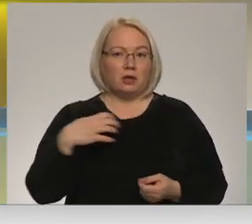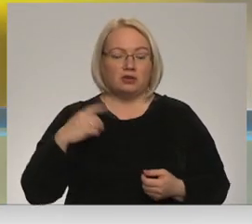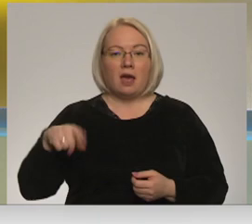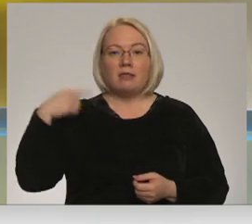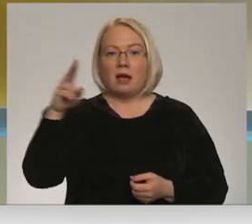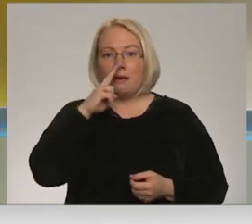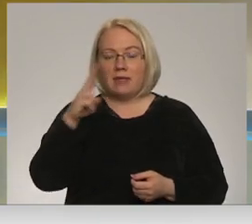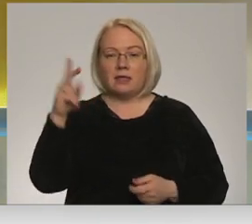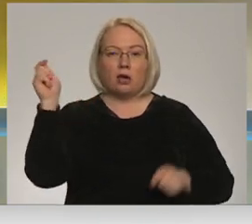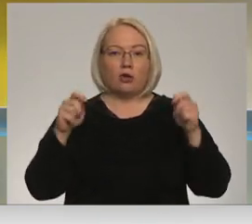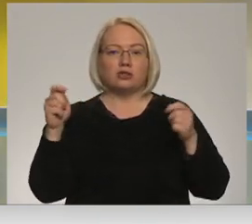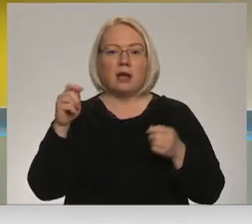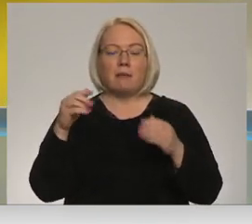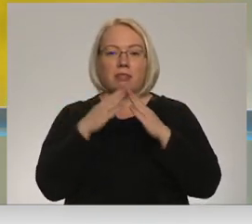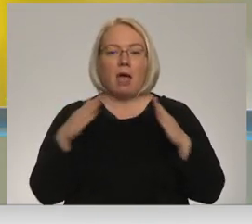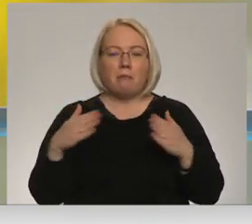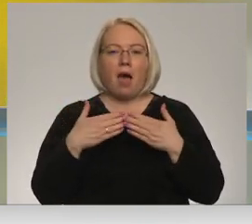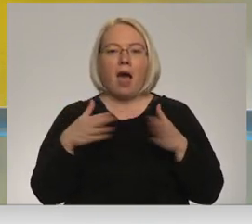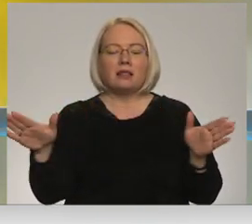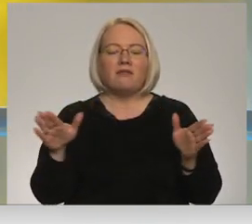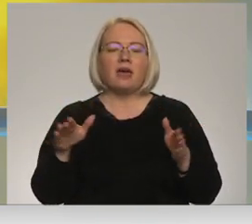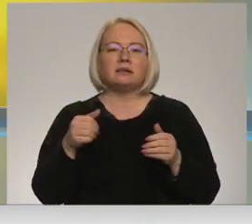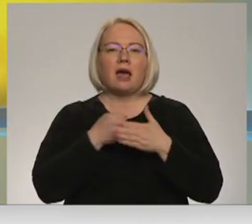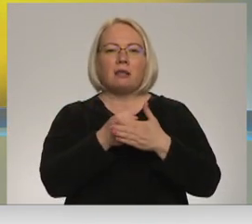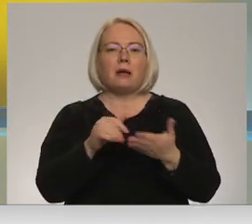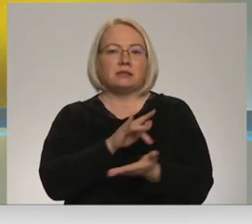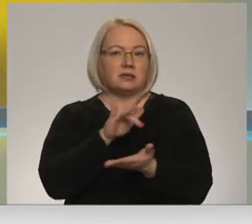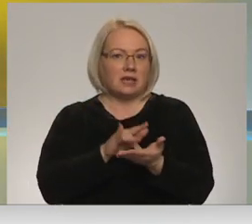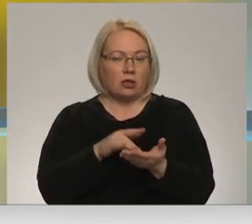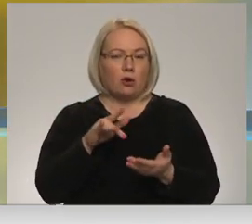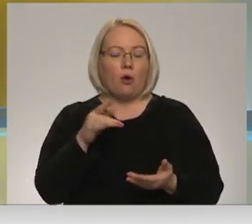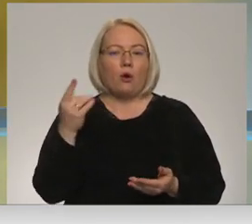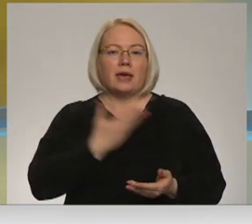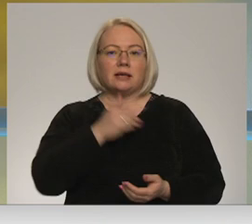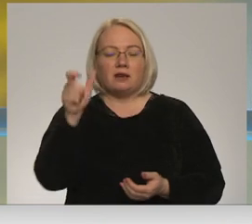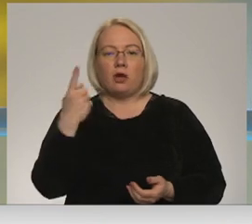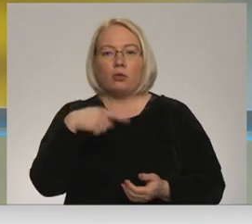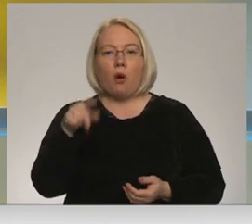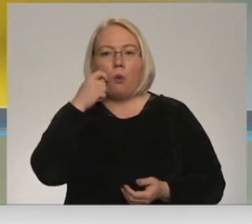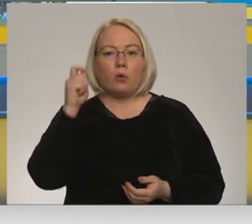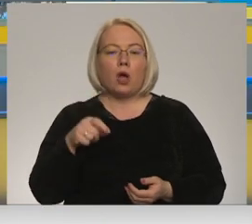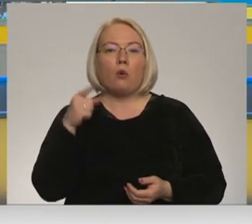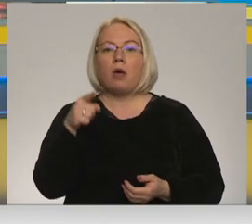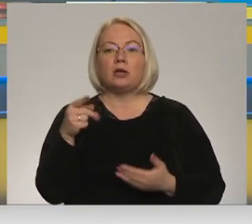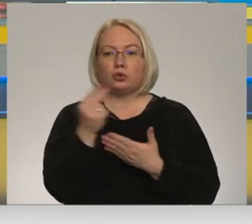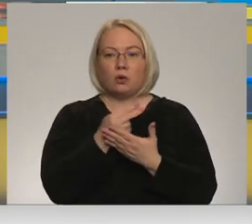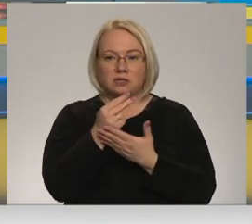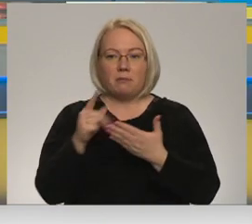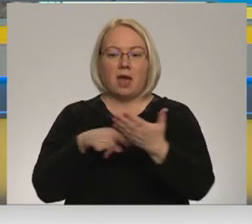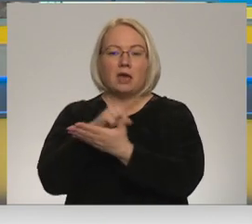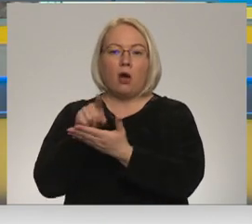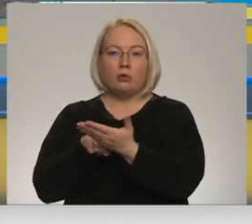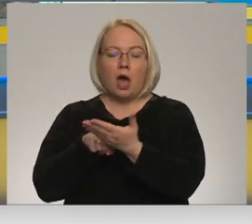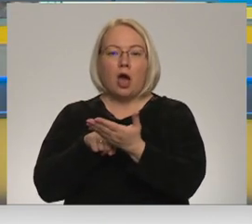kongrešu namā atvērs atbalsta centru iedzīvotājiem no Ukrainas. Ko tas nozīmē? Tūlīt jautāšu Rīgas domas vicemērei Lindai